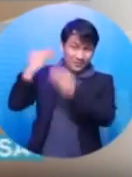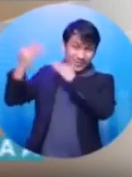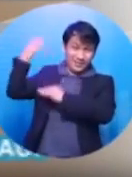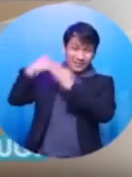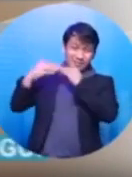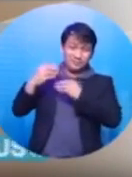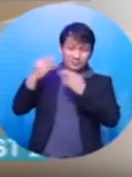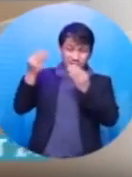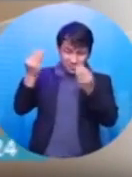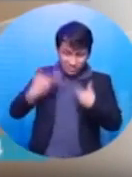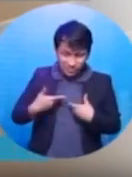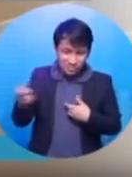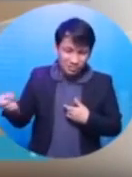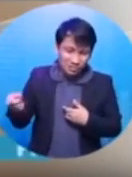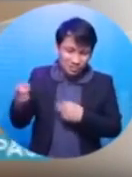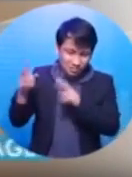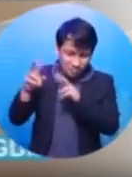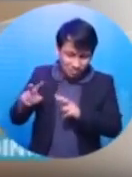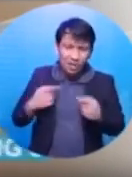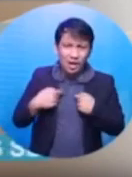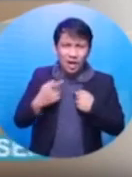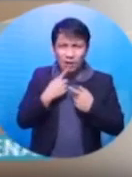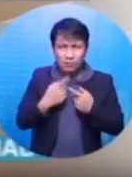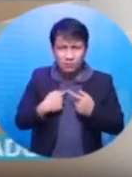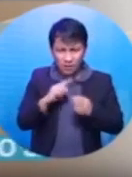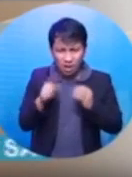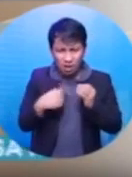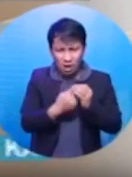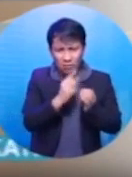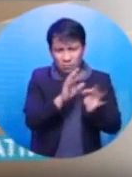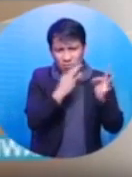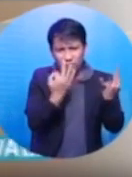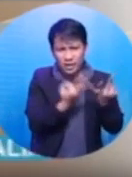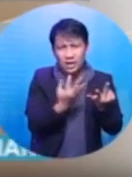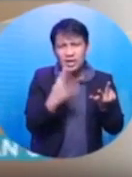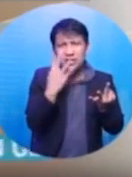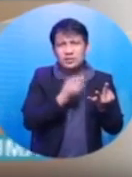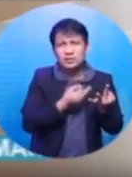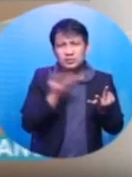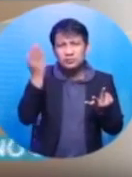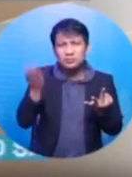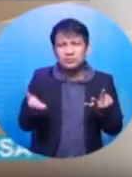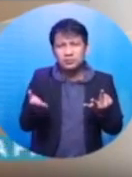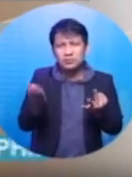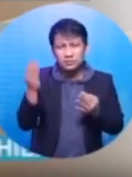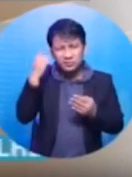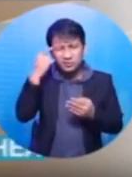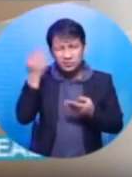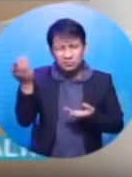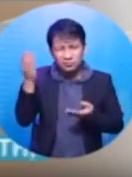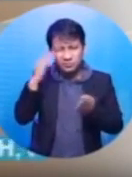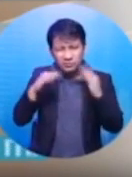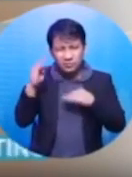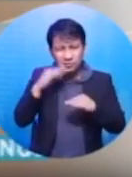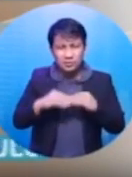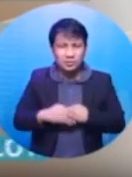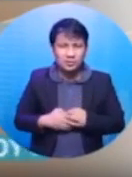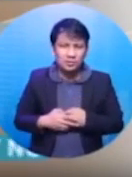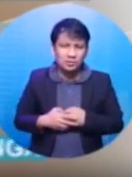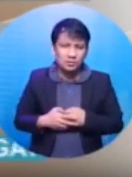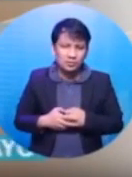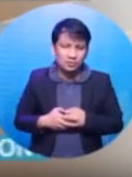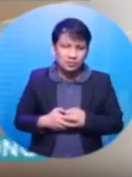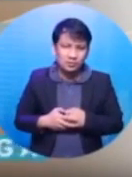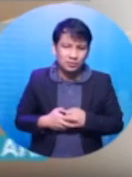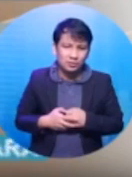balitang na kakalap niyo sa mga investigasyon na ginagawa niyo tungkol din sa mag-ina, sino ba sa kanilang dalawa ang may problema, Chairman? Actually, Idol,